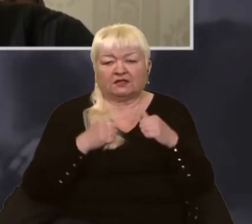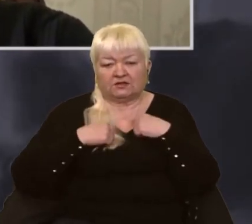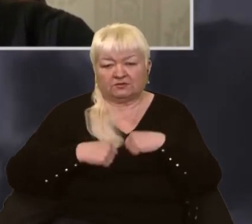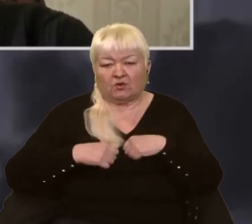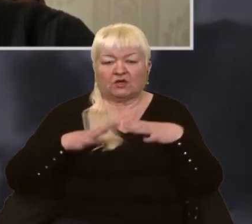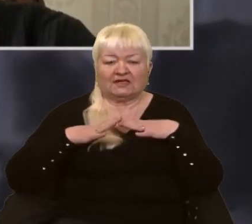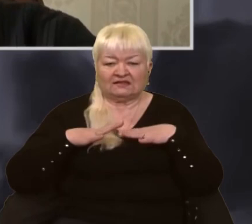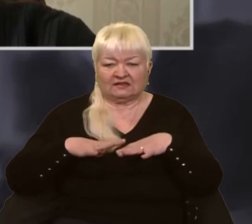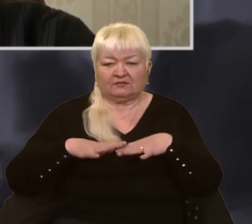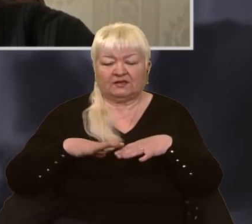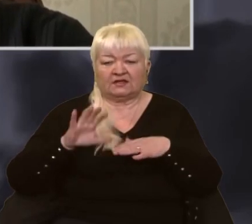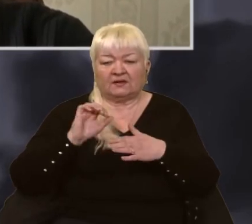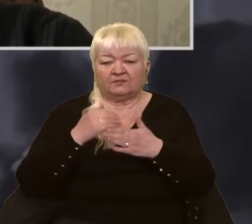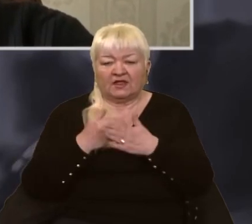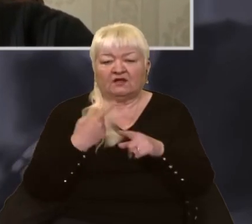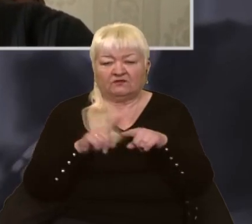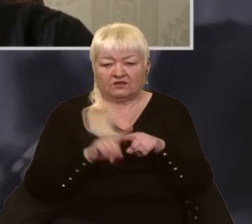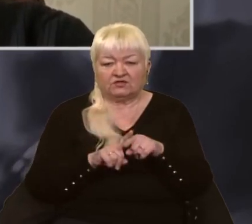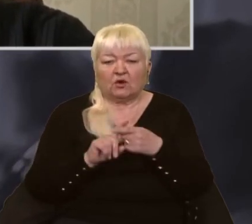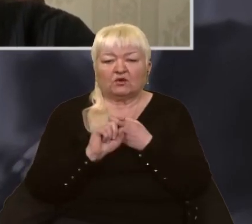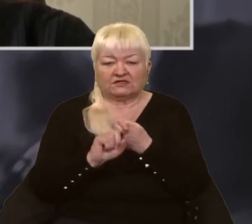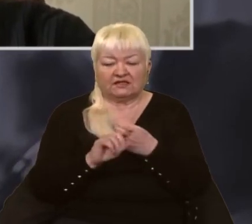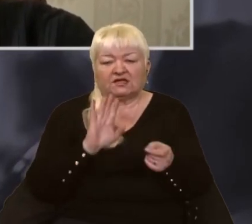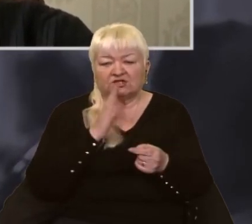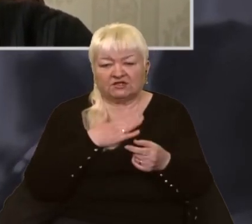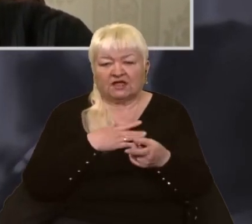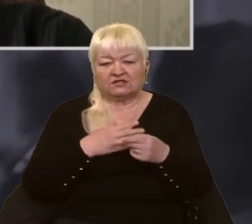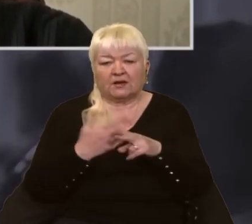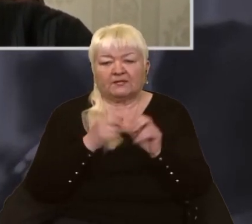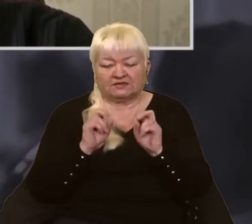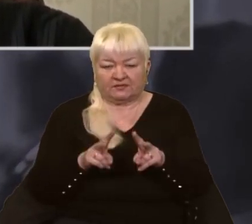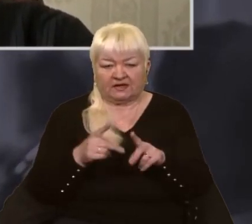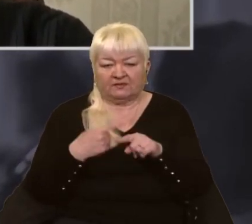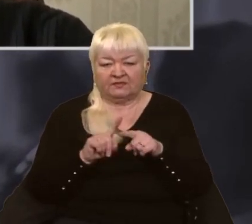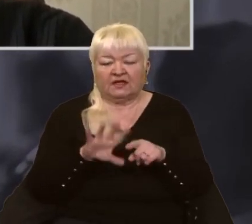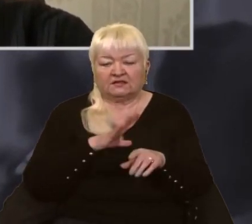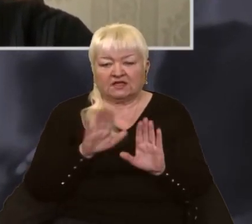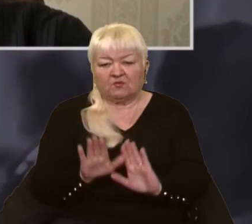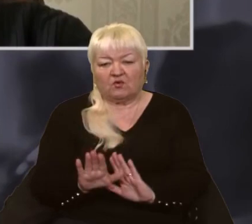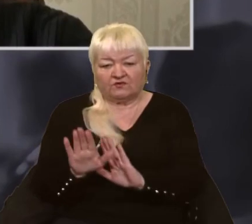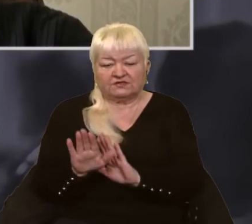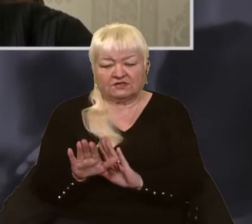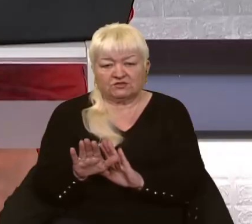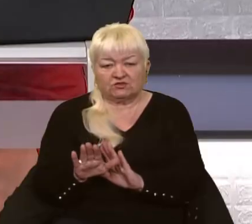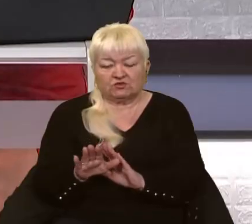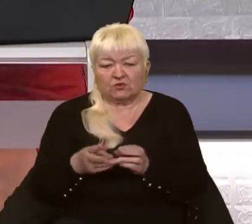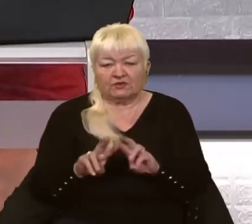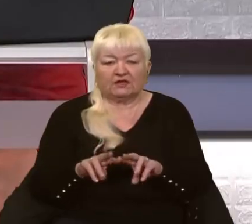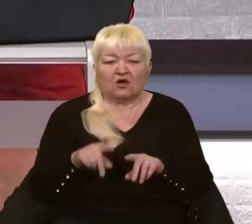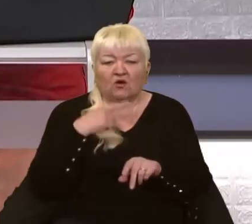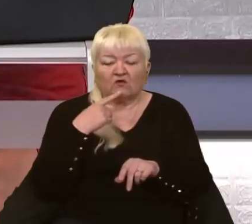терпіння. Від цього залежить наша безпека. Дякуємо дуже. Це був Євген Єнін, заступник міністрів Держчини справ України. Говорили